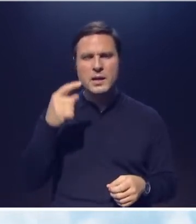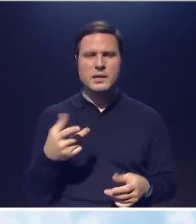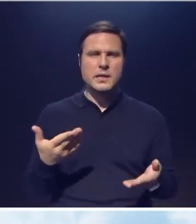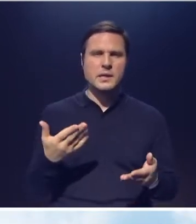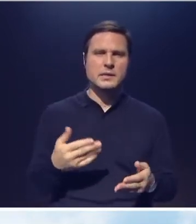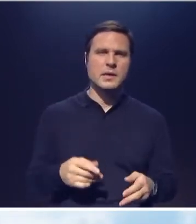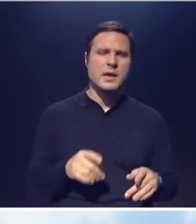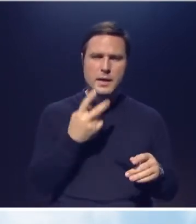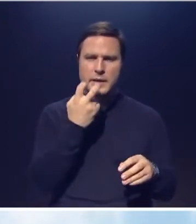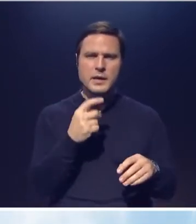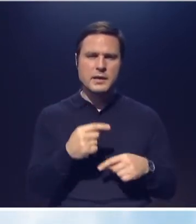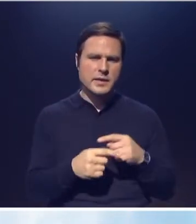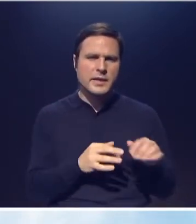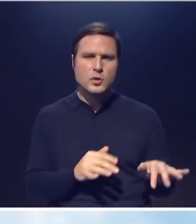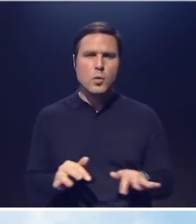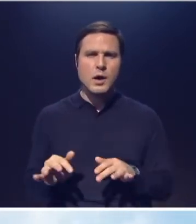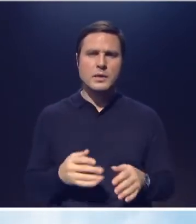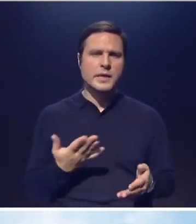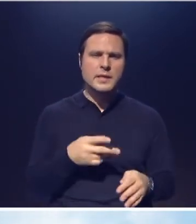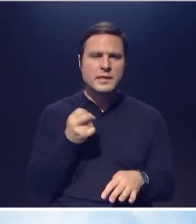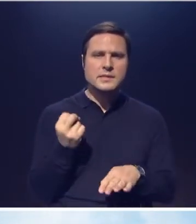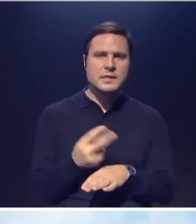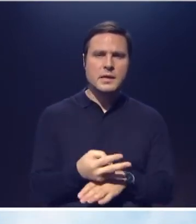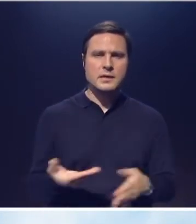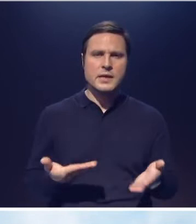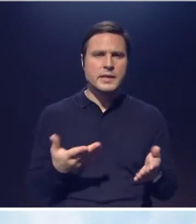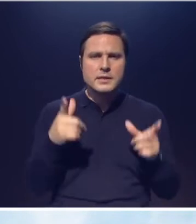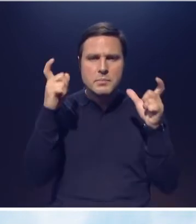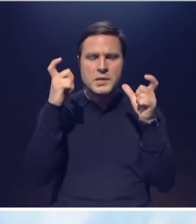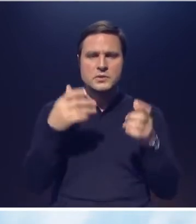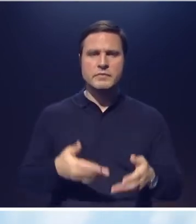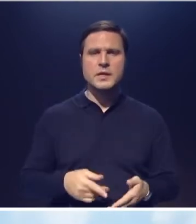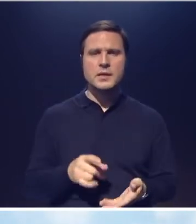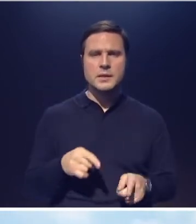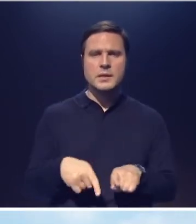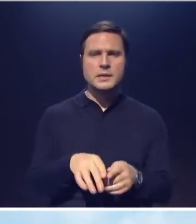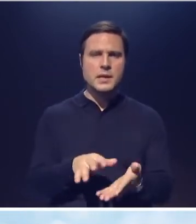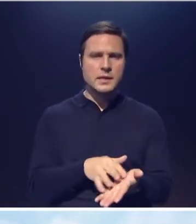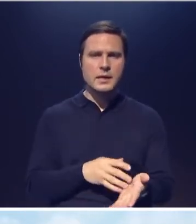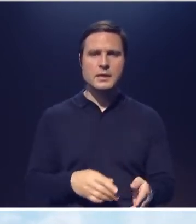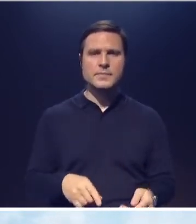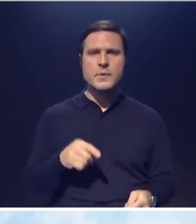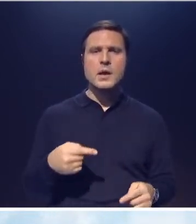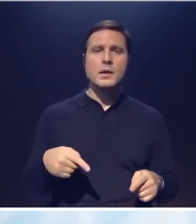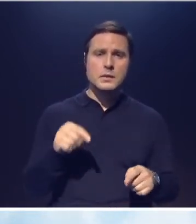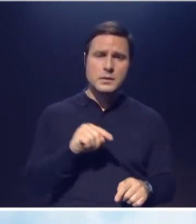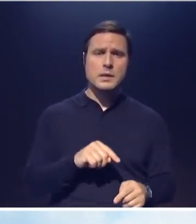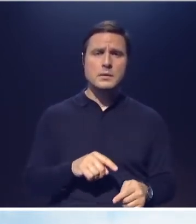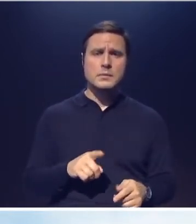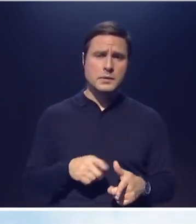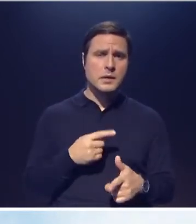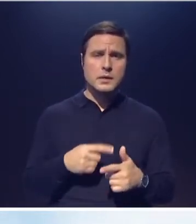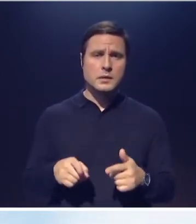ритуалы, что он... Эти изгнания каких-то бесов там и так далее, то так или иначе на него действительно